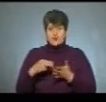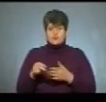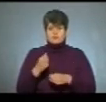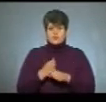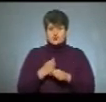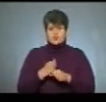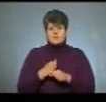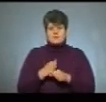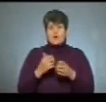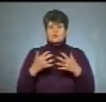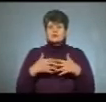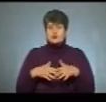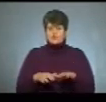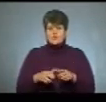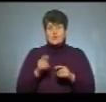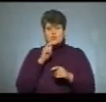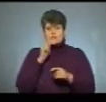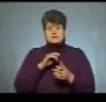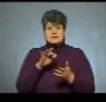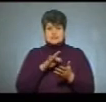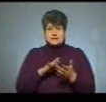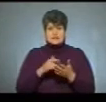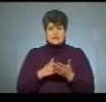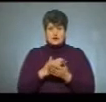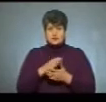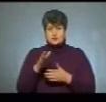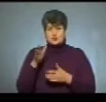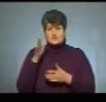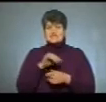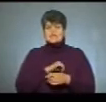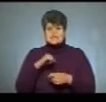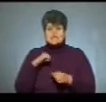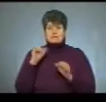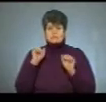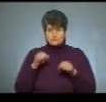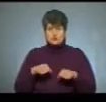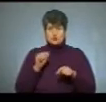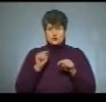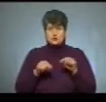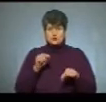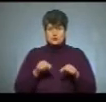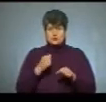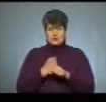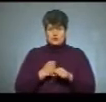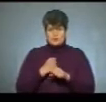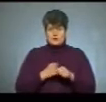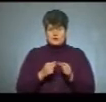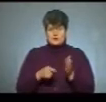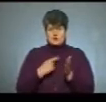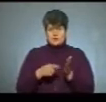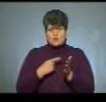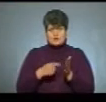остаткування. Тобто, Український Центр оцінювання якості освіти самостійно може друкувати такі зошити з